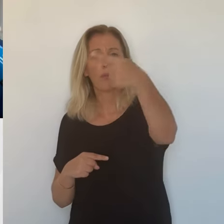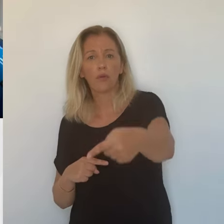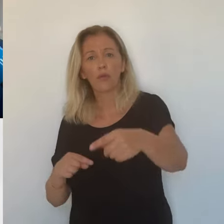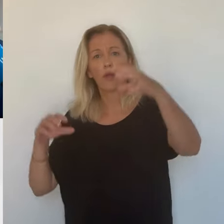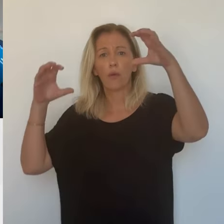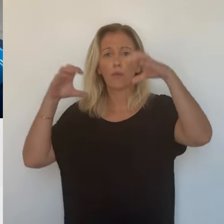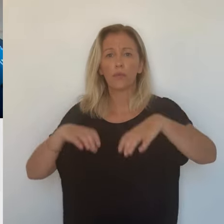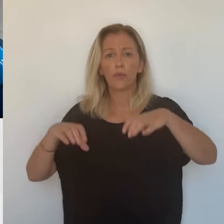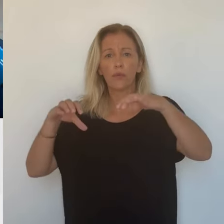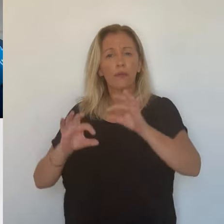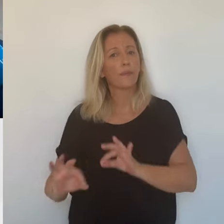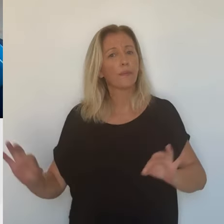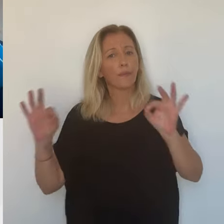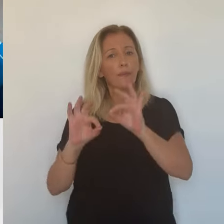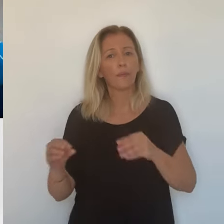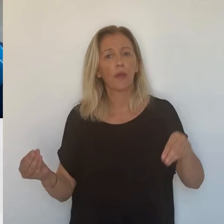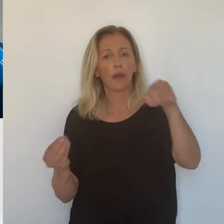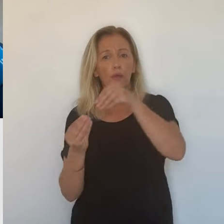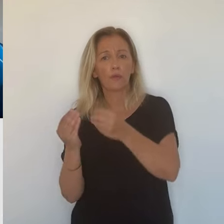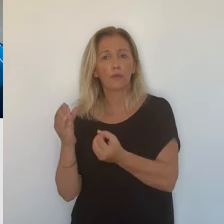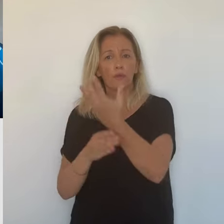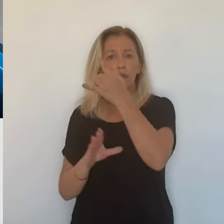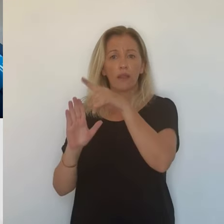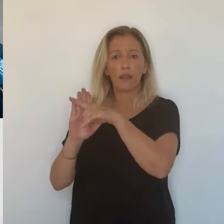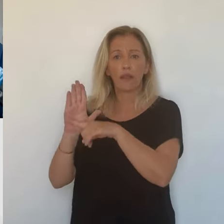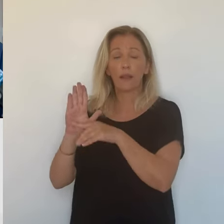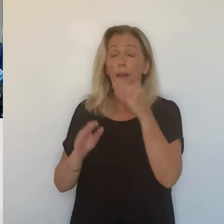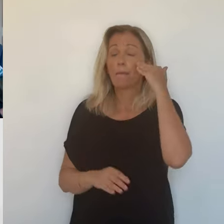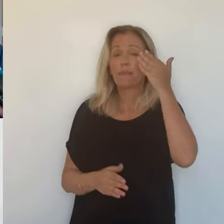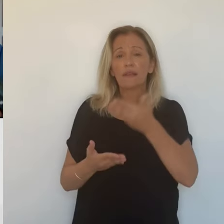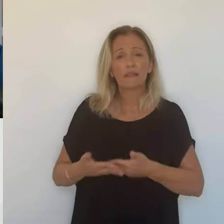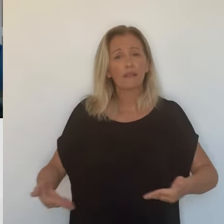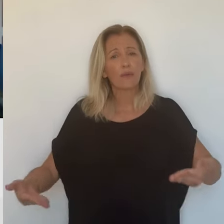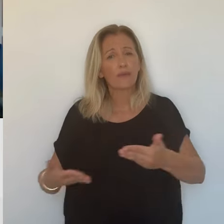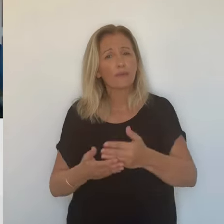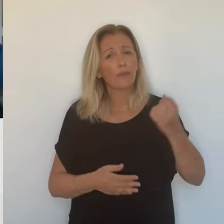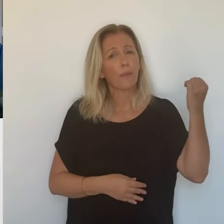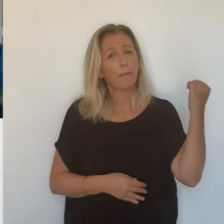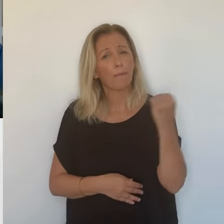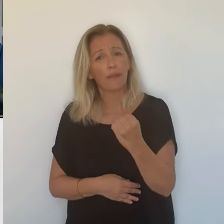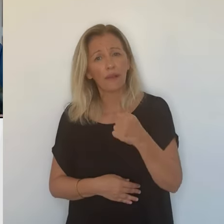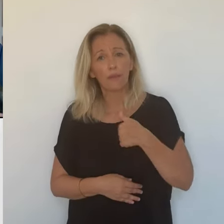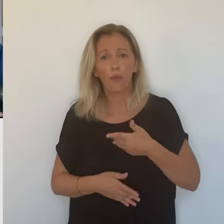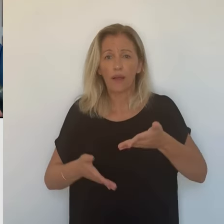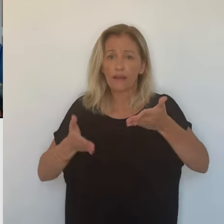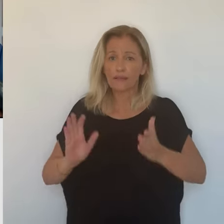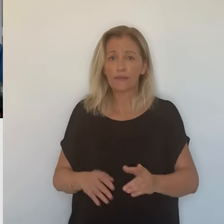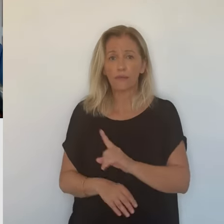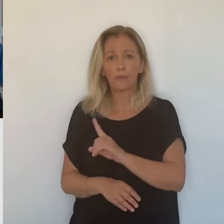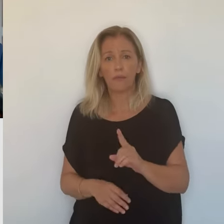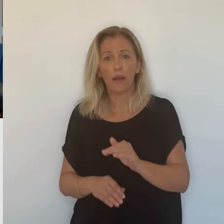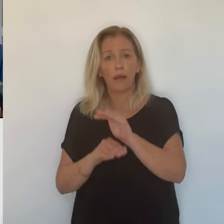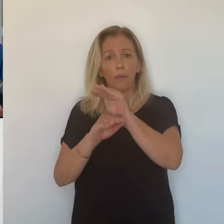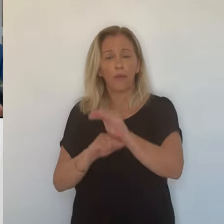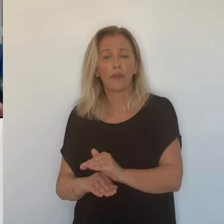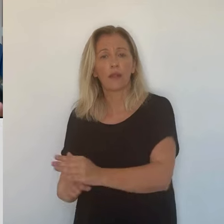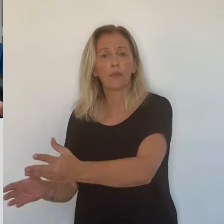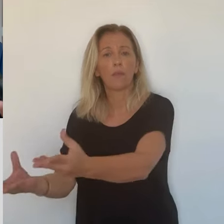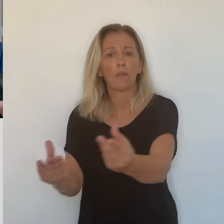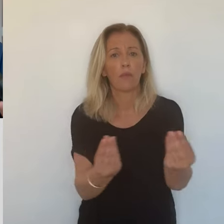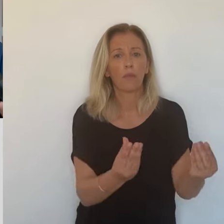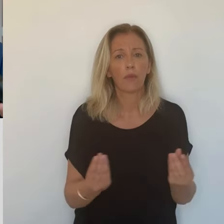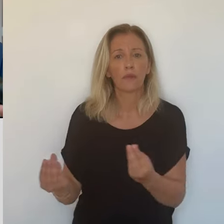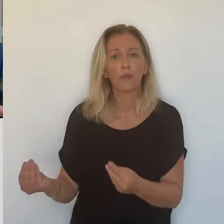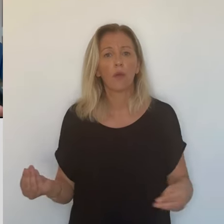période de recharge. sans mesure de restrictions complémentaires. Mais encore une fois, si nous devions avoir des indicateurs qui dérapent à nouveau,